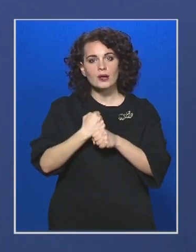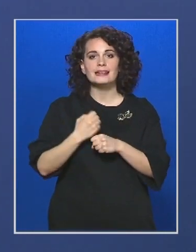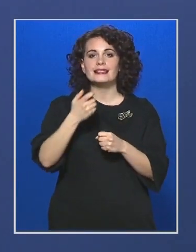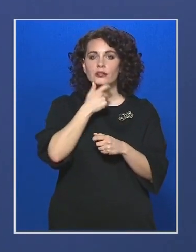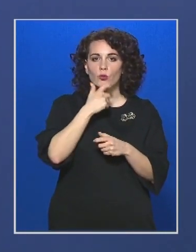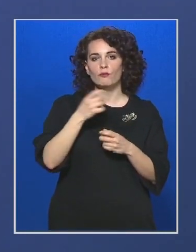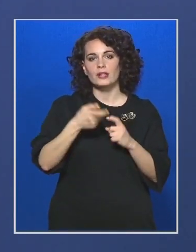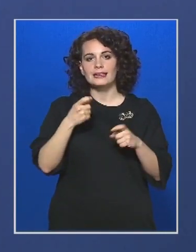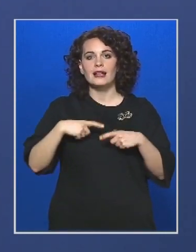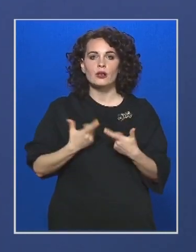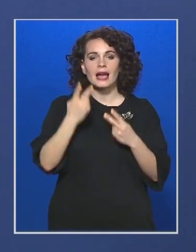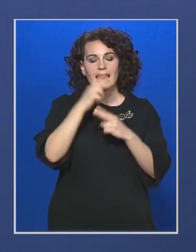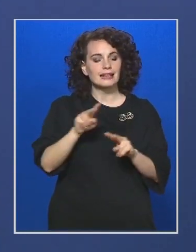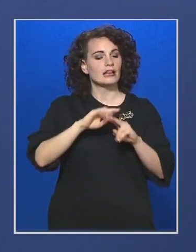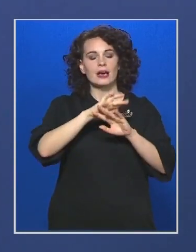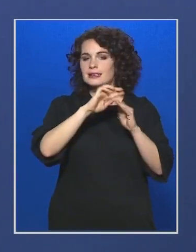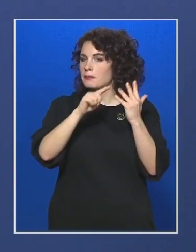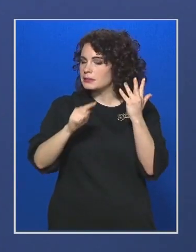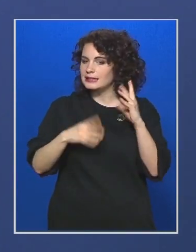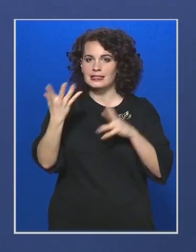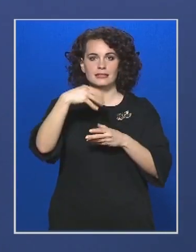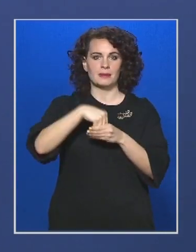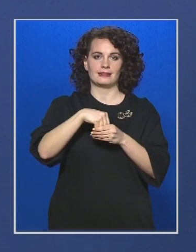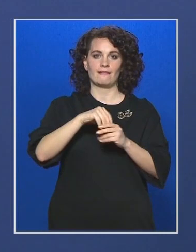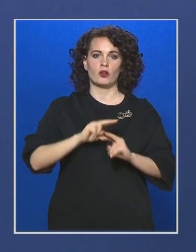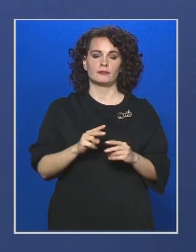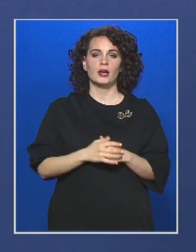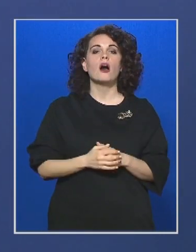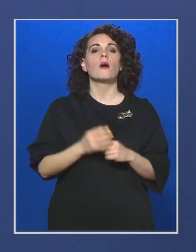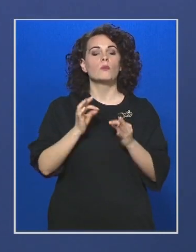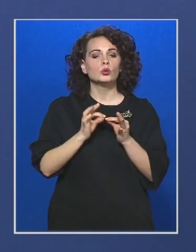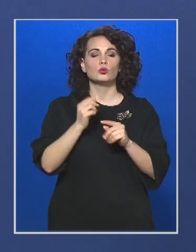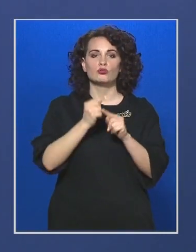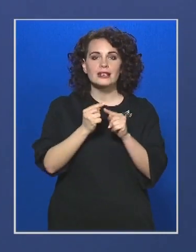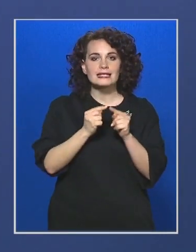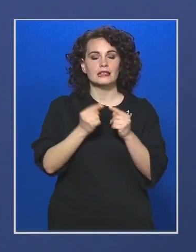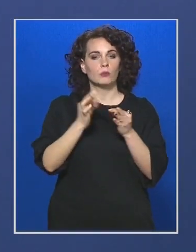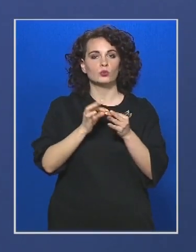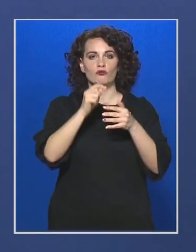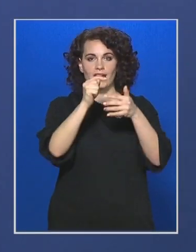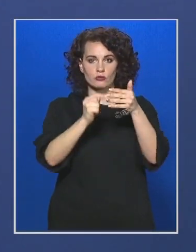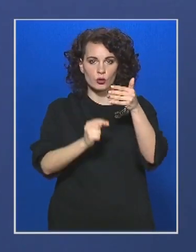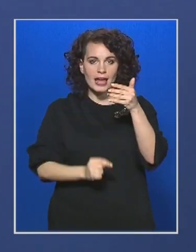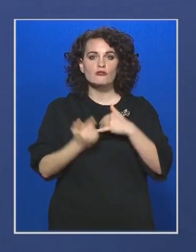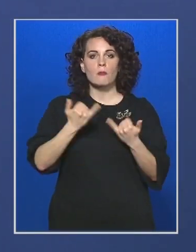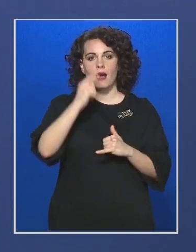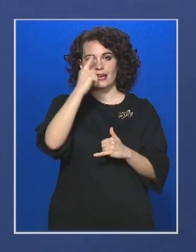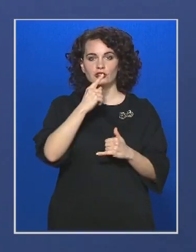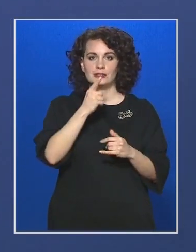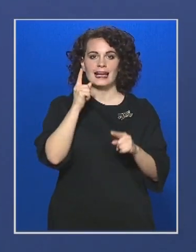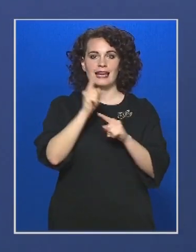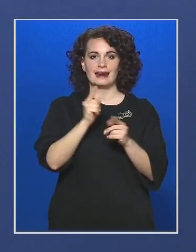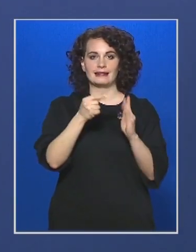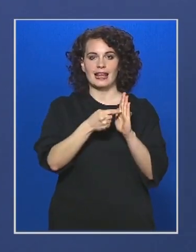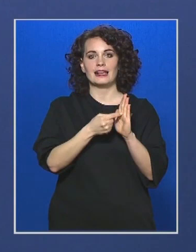fogyatékosok ellátása mind ebbe a körbe kerül. Ennek részleteit, a pontos felsorolást pedig egy ma este megjelenő rendelet